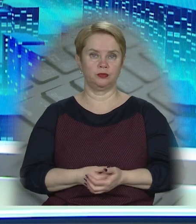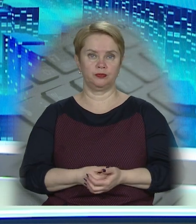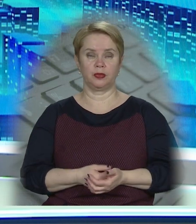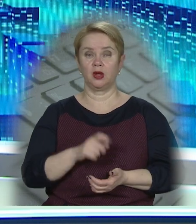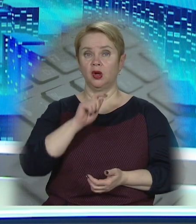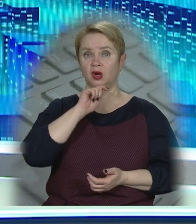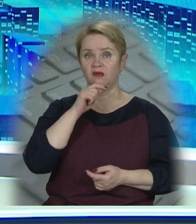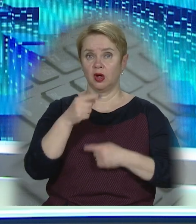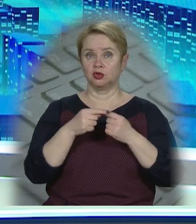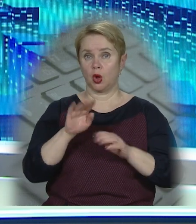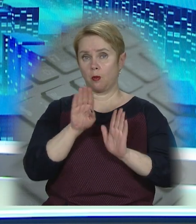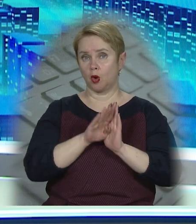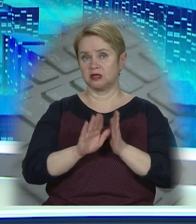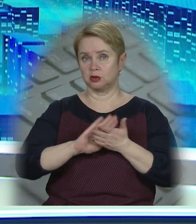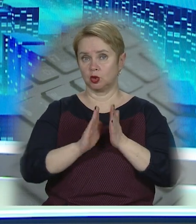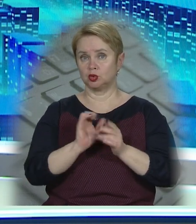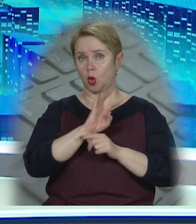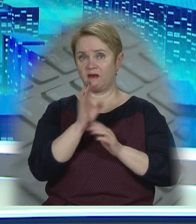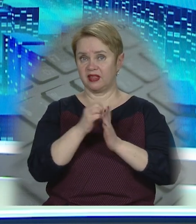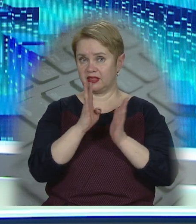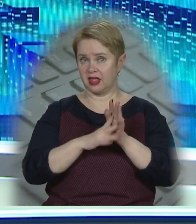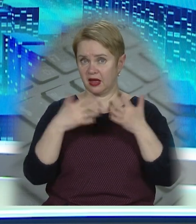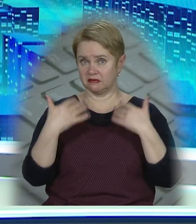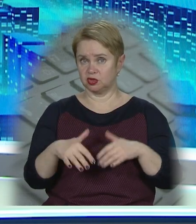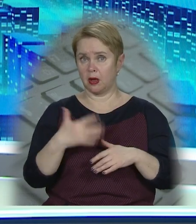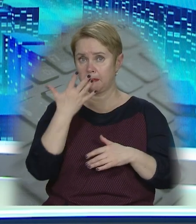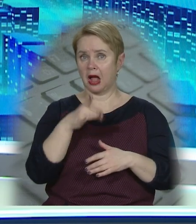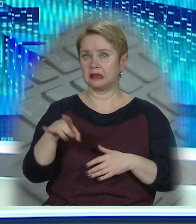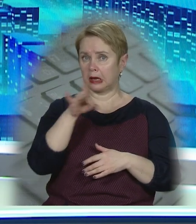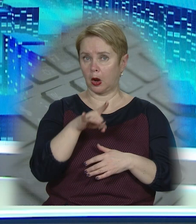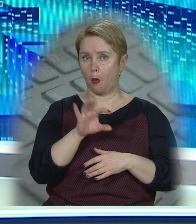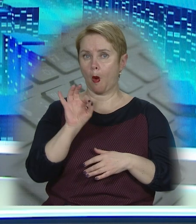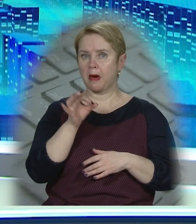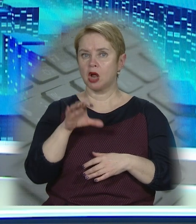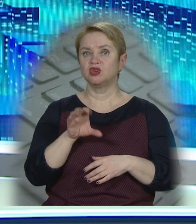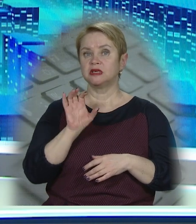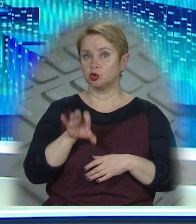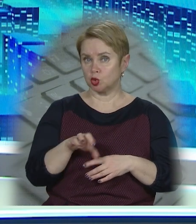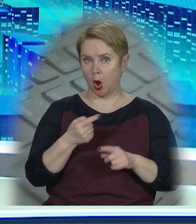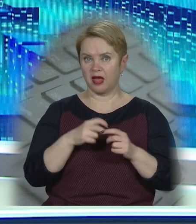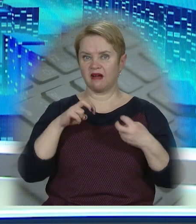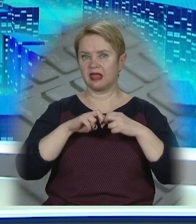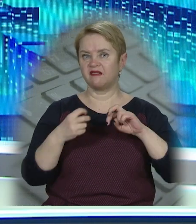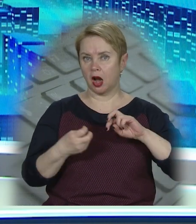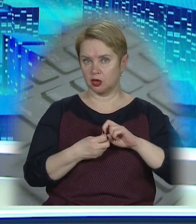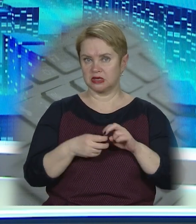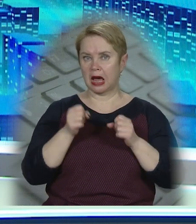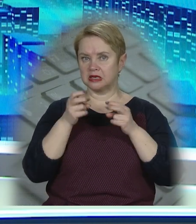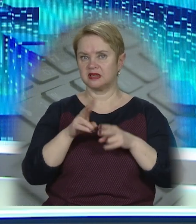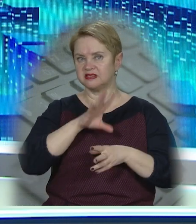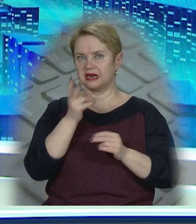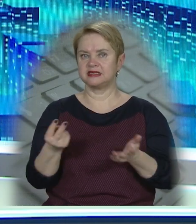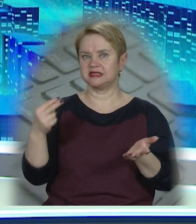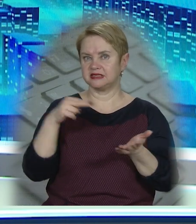В Україні через погіршення ситуації з COVID-19 вже п'ять регіонів у помаранчевій зоні. А Івано-Франківщина